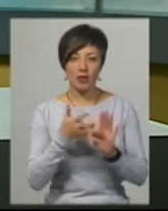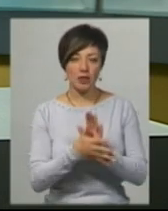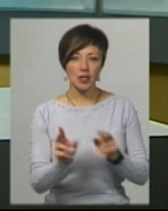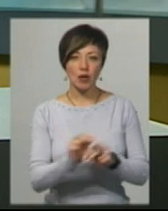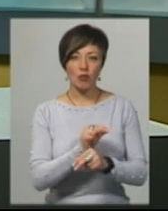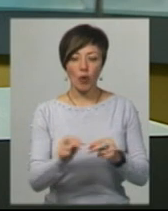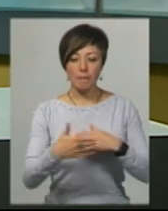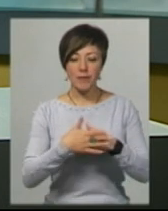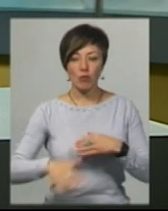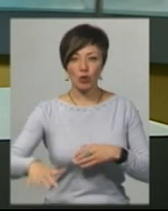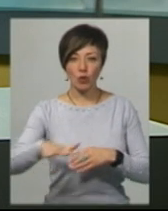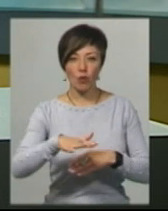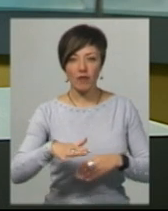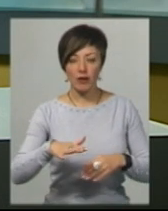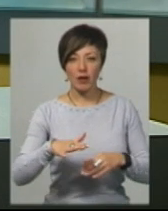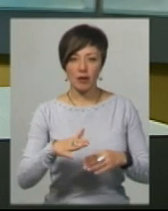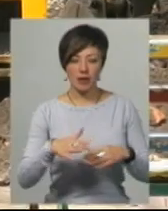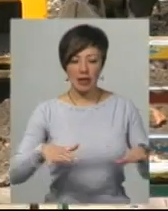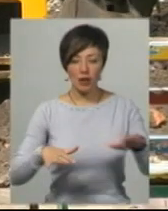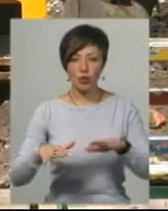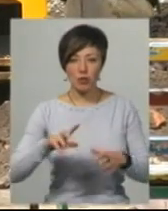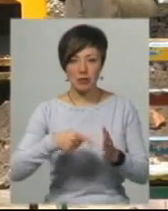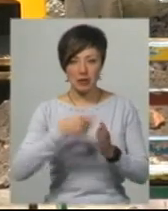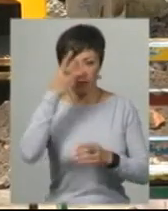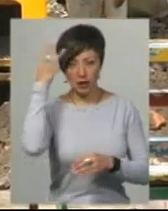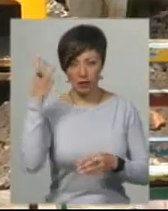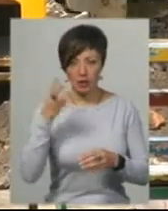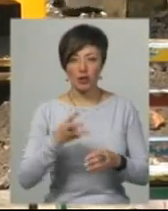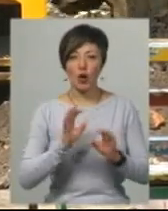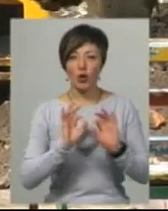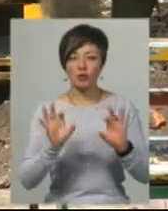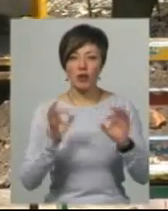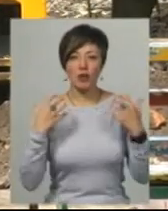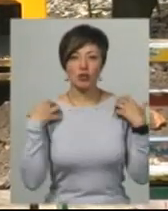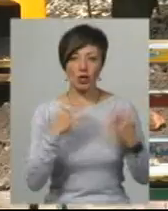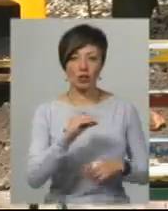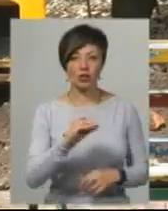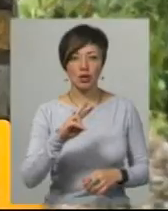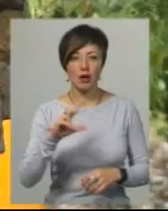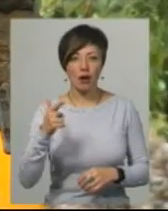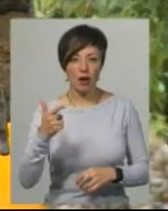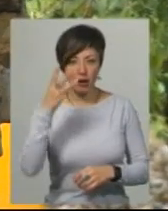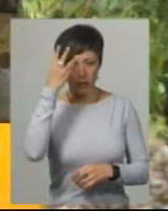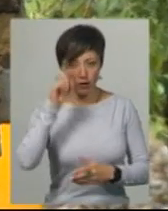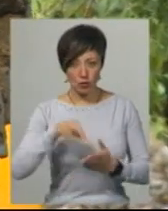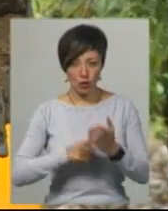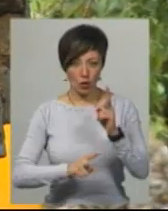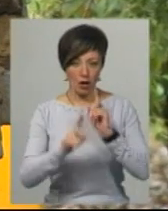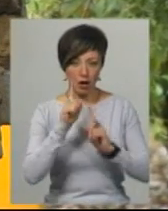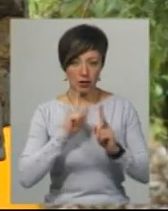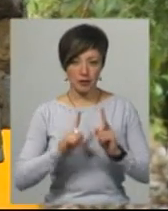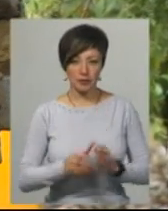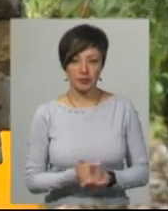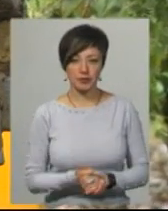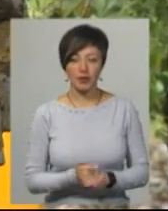ремонт прибудинкових територій міста Хмельницького. Про це розповів начальник житлово-комунального господарства Хмельницької міської ради Василь